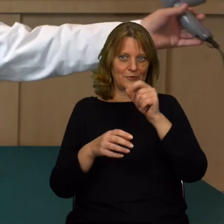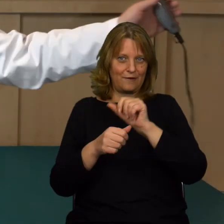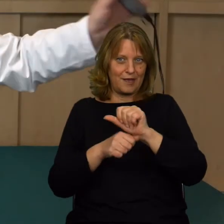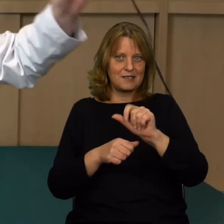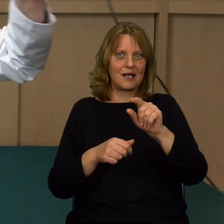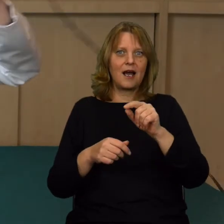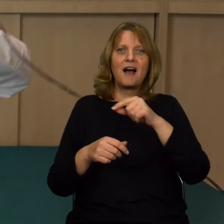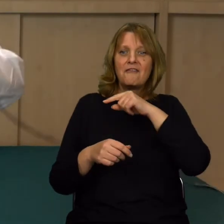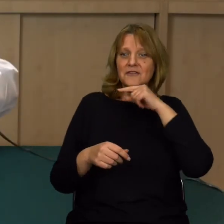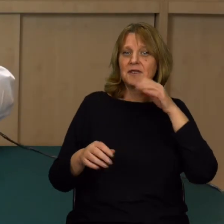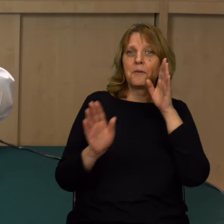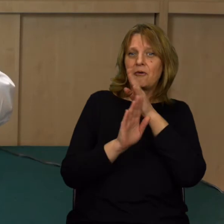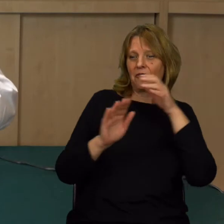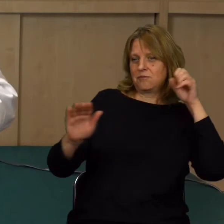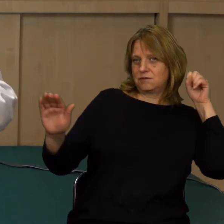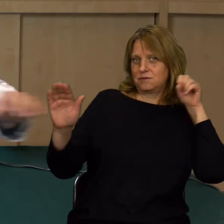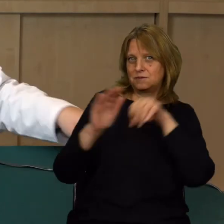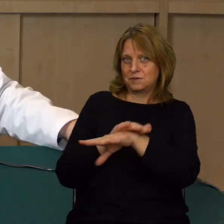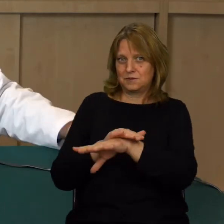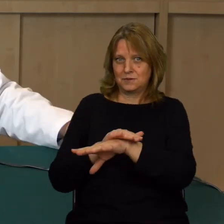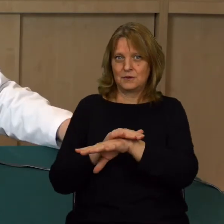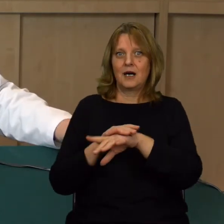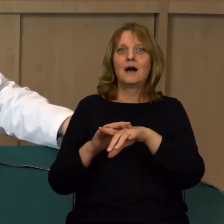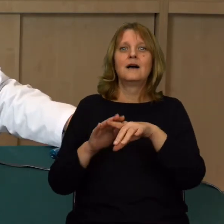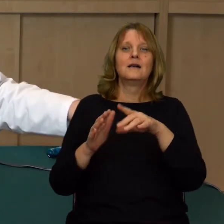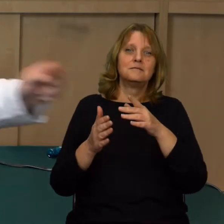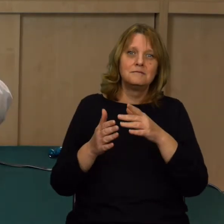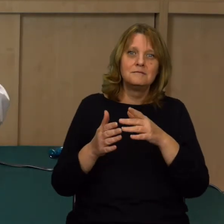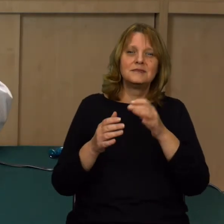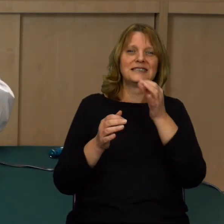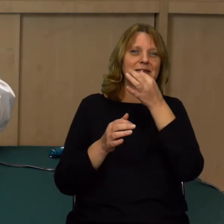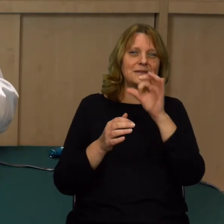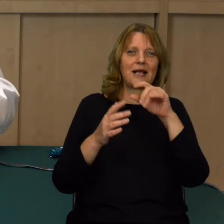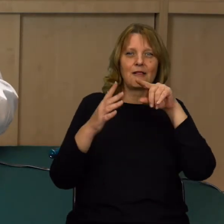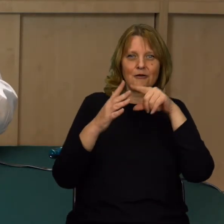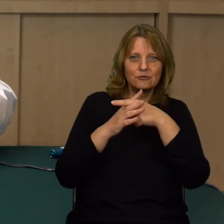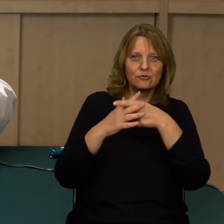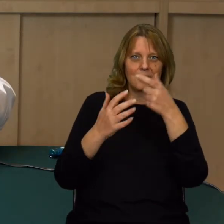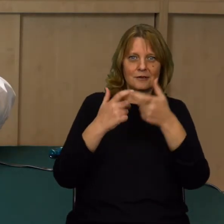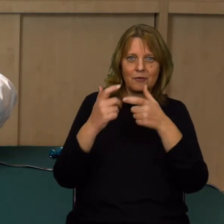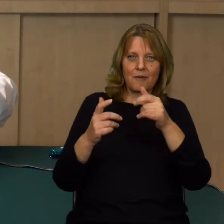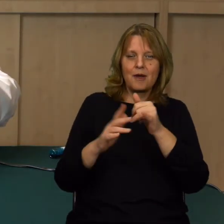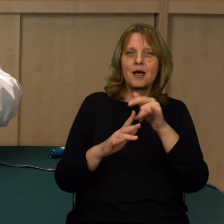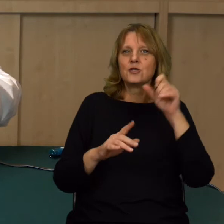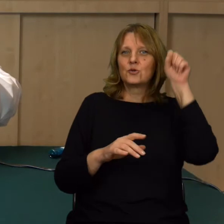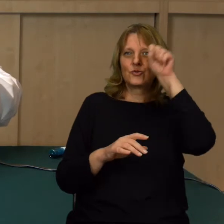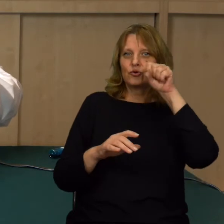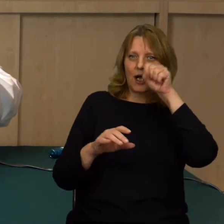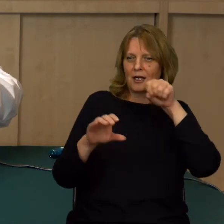Wystarczy już tylko napompować ten balon przez zostawiony specjalnie tutaj otwór